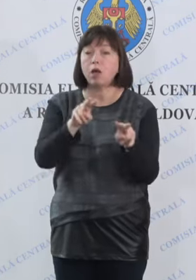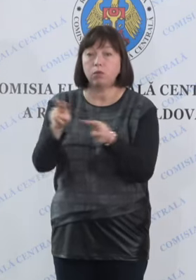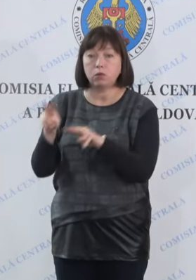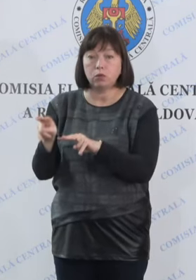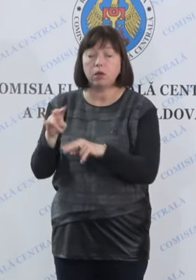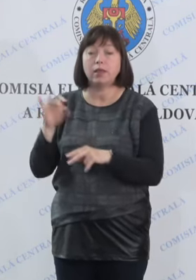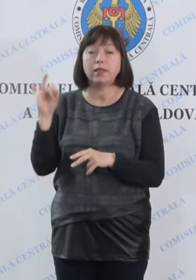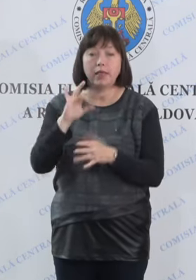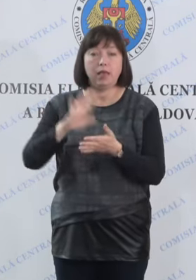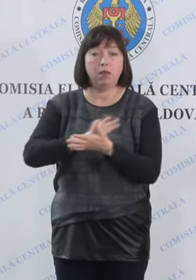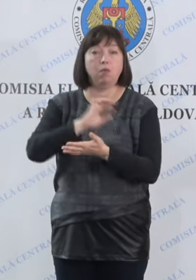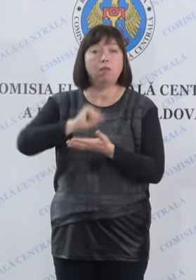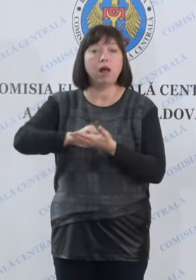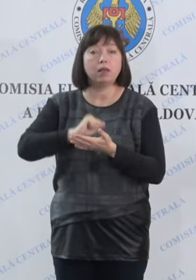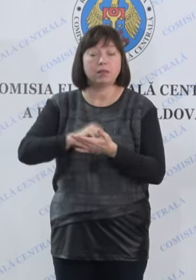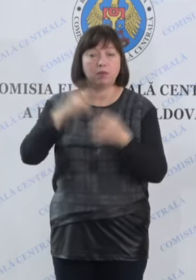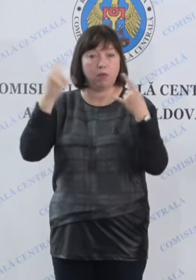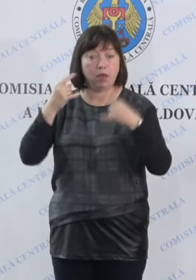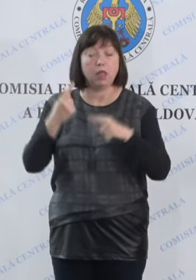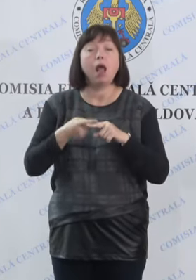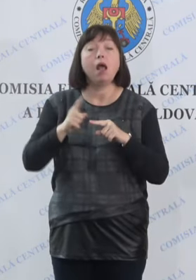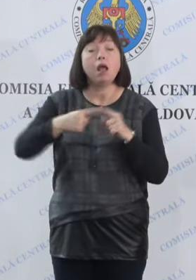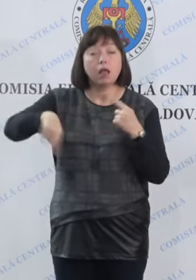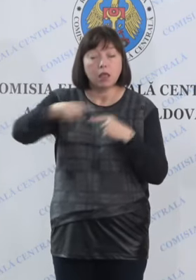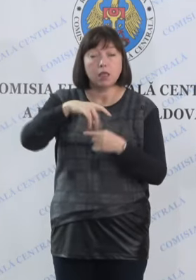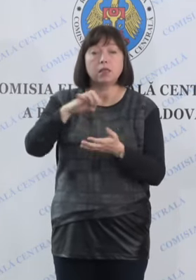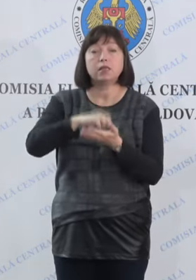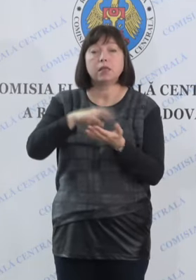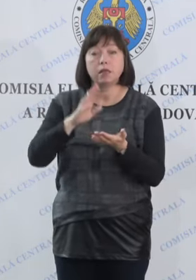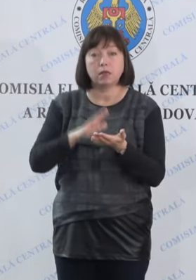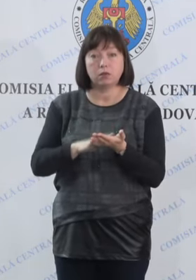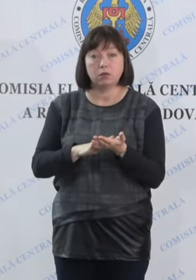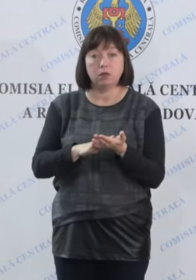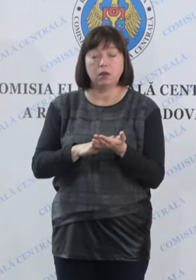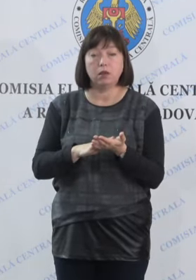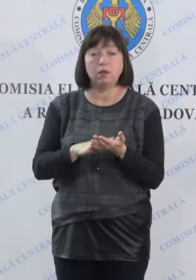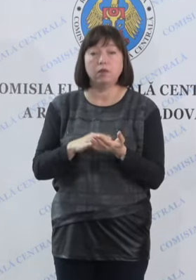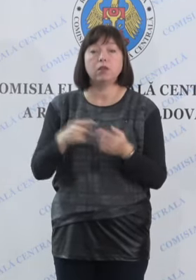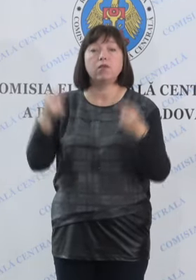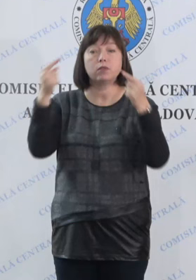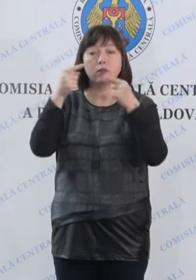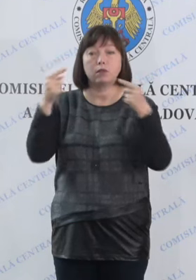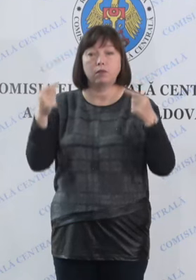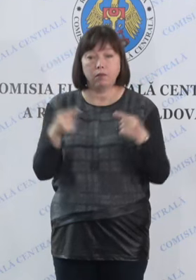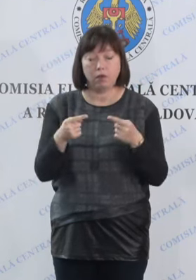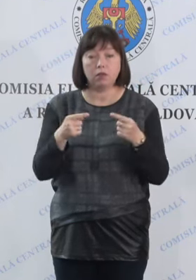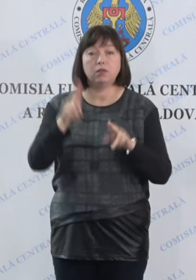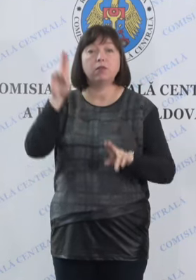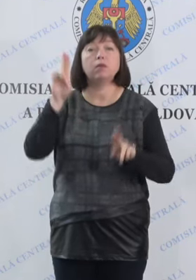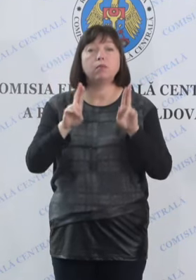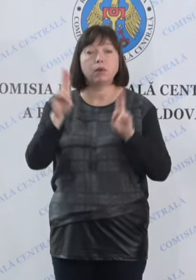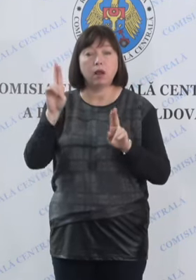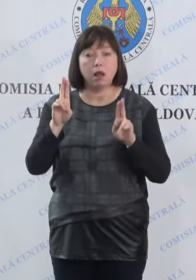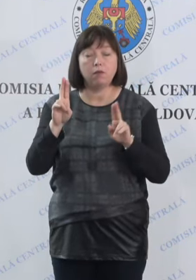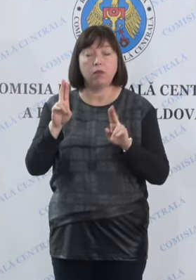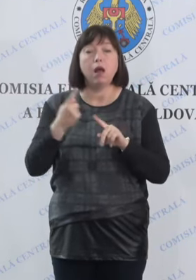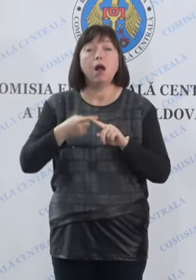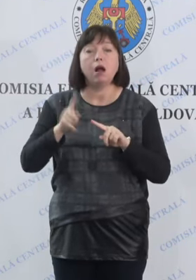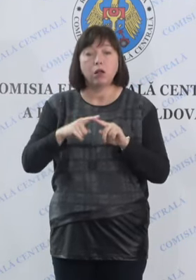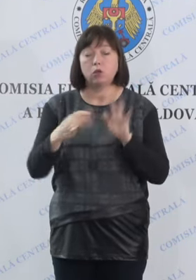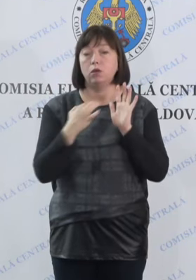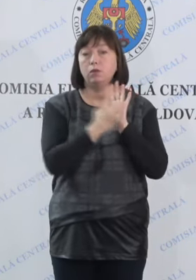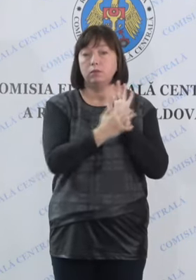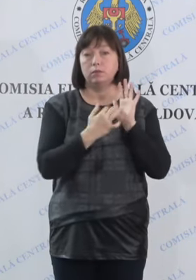și mass media, aceștia fiind înregistrați potrivit regulilor care sunt